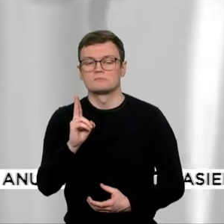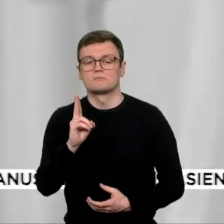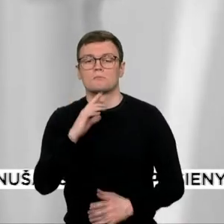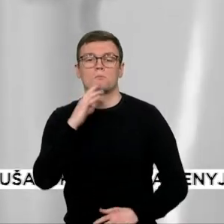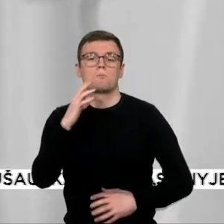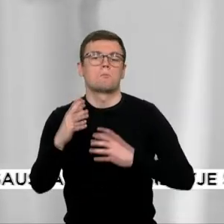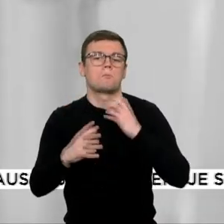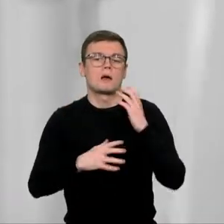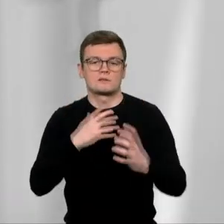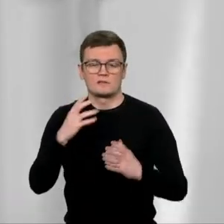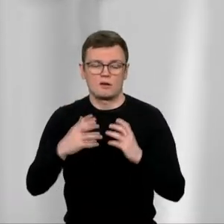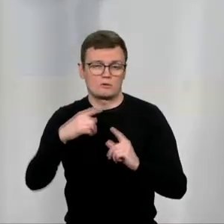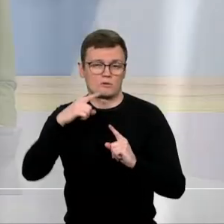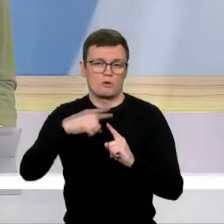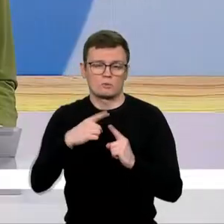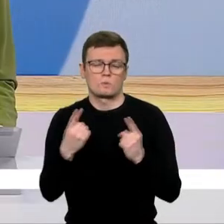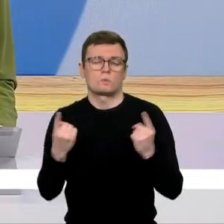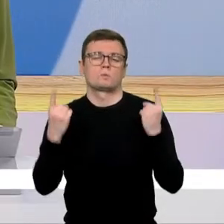teisuolės vardas.